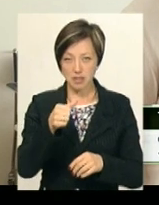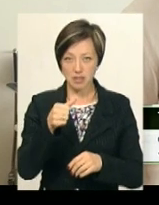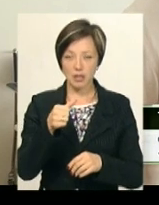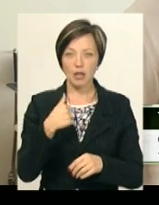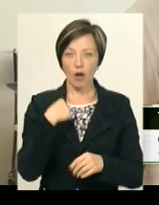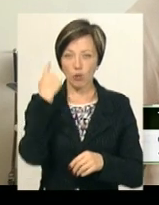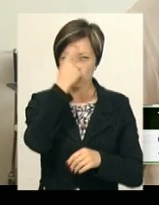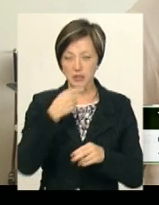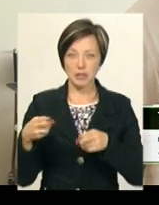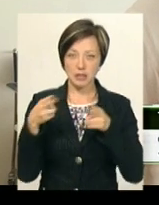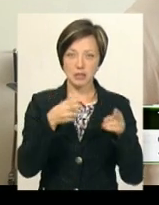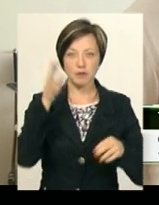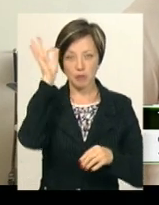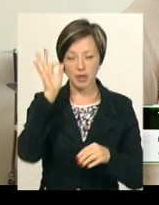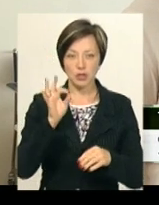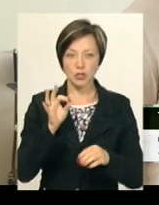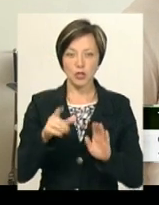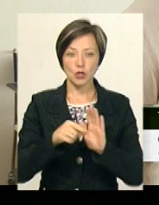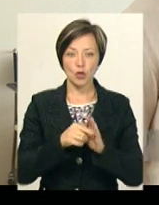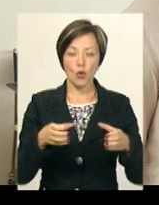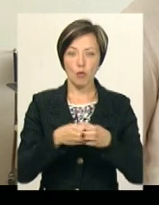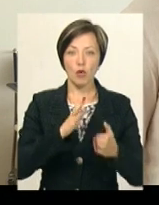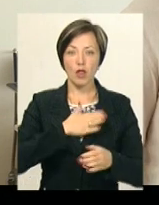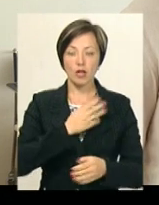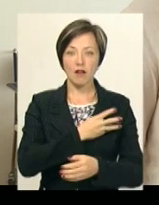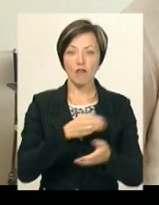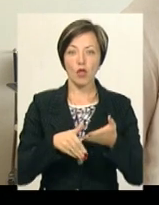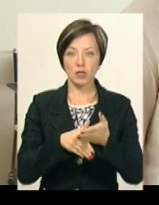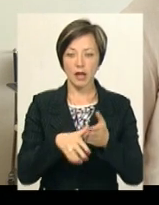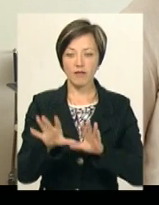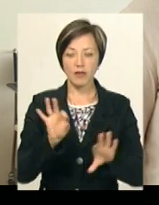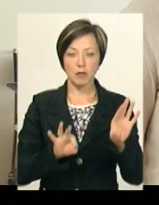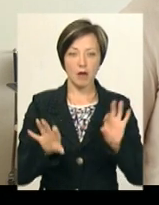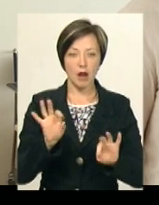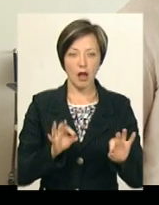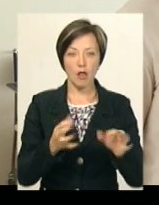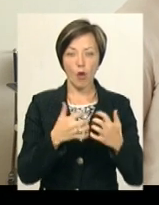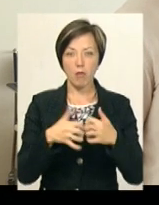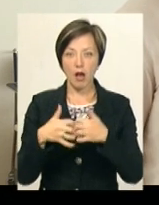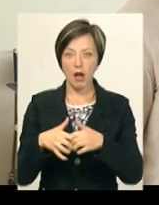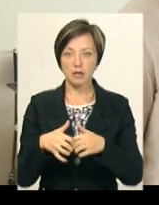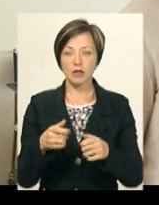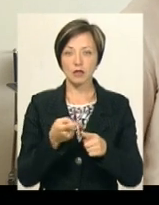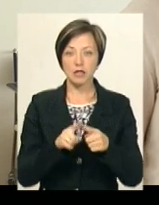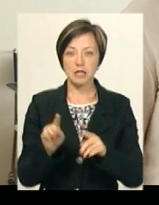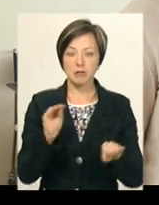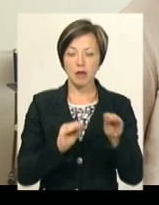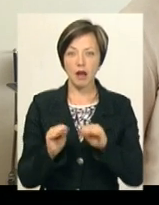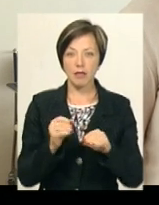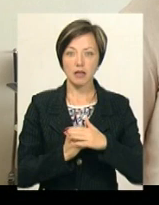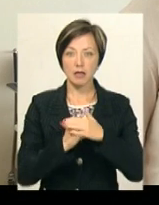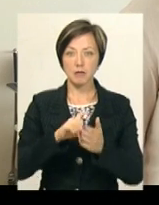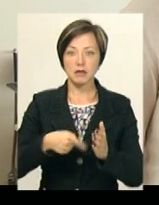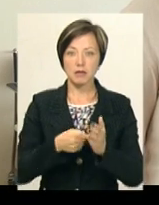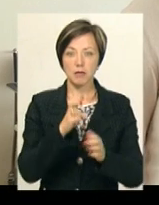Я особисто їздив в Німеччину із групою наших волонтерів, ми відбирали обладнання, ми його збирали на склад у місті